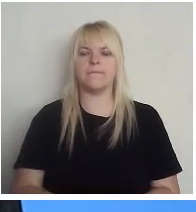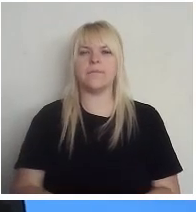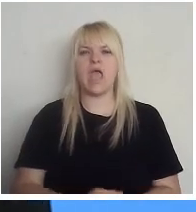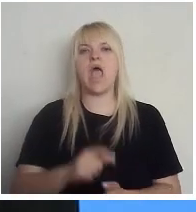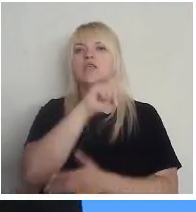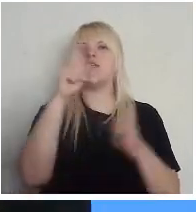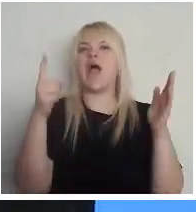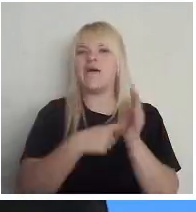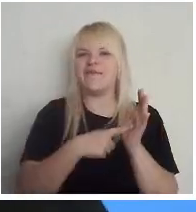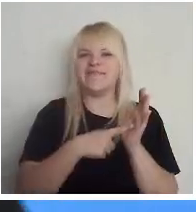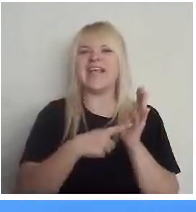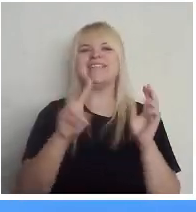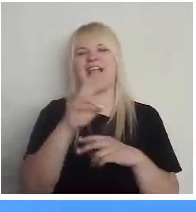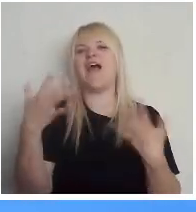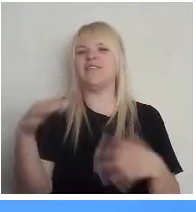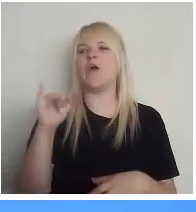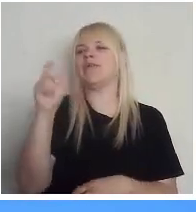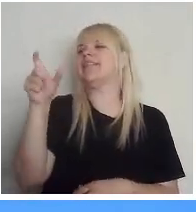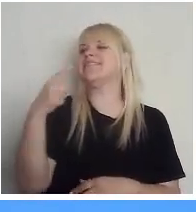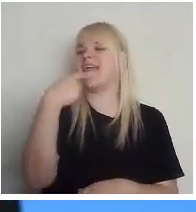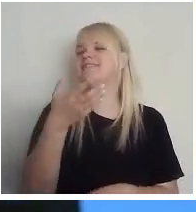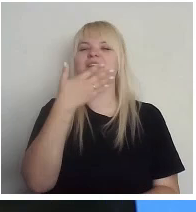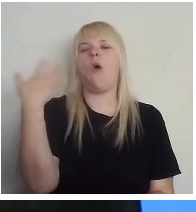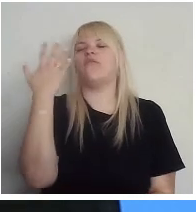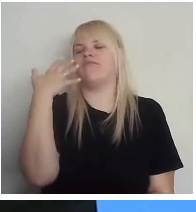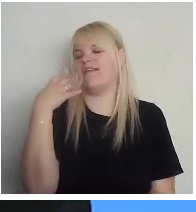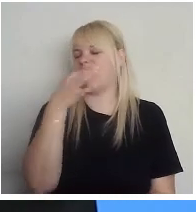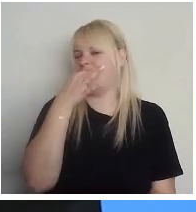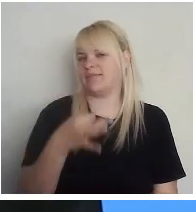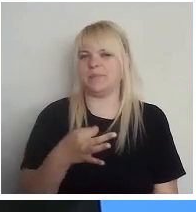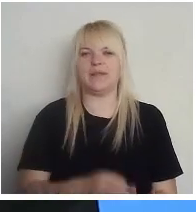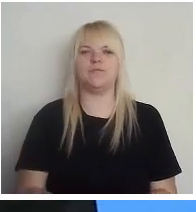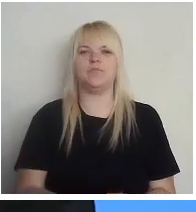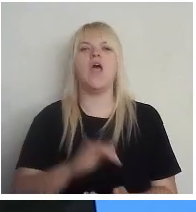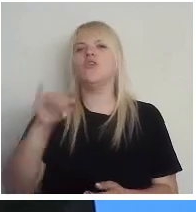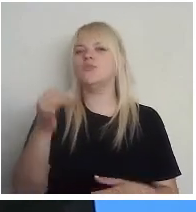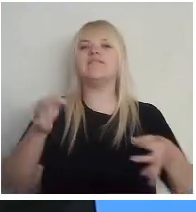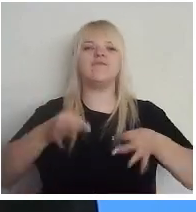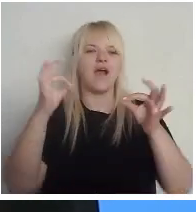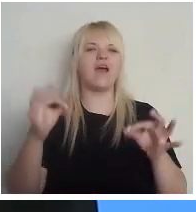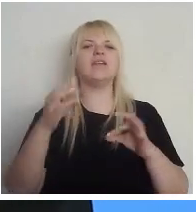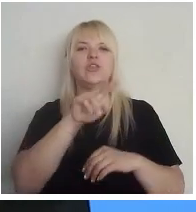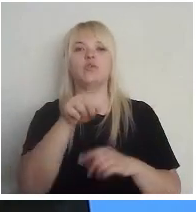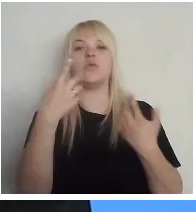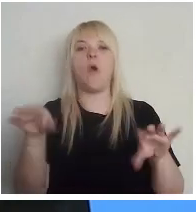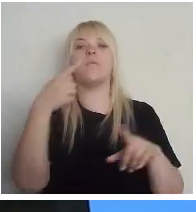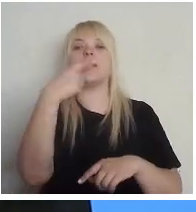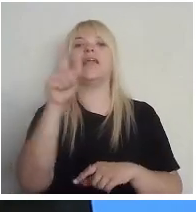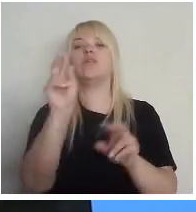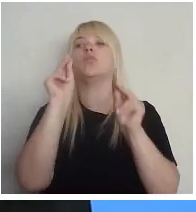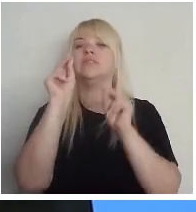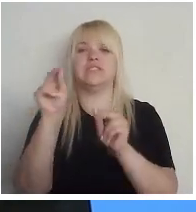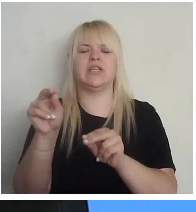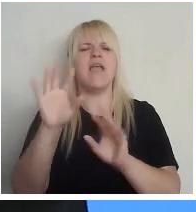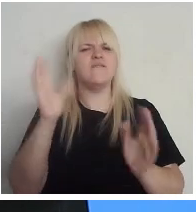Jautājums, kā jau vienas teica, nav viegls, jo būtiski tas, ko tu pieminēji uzticēšanās. Vai Latvijas